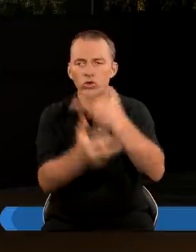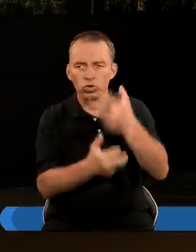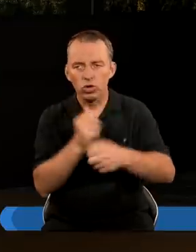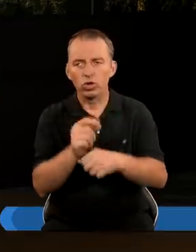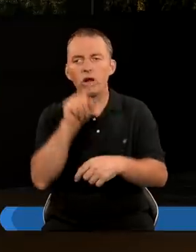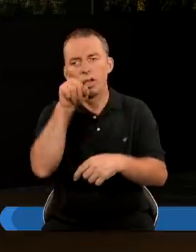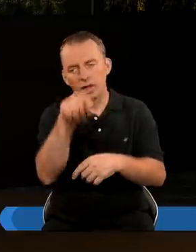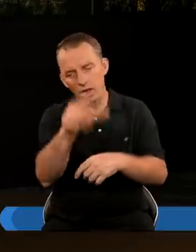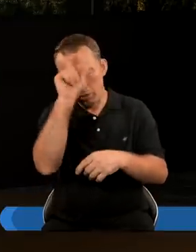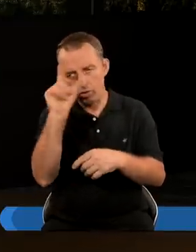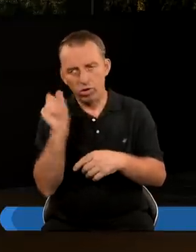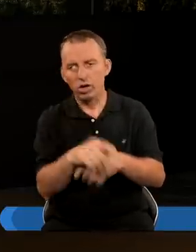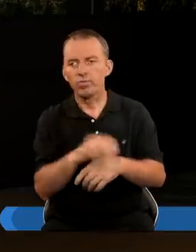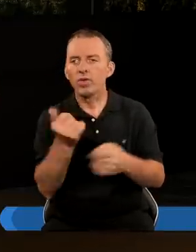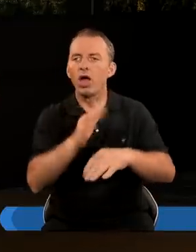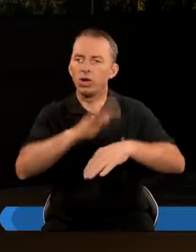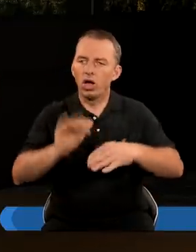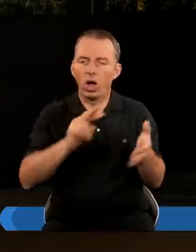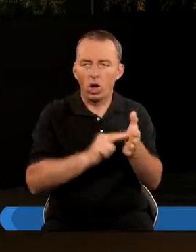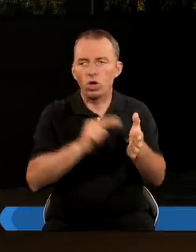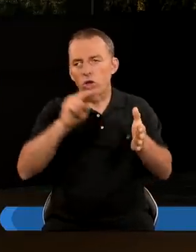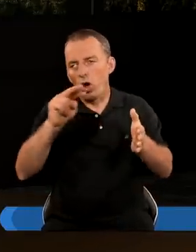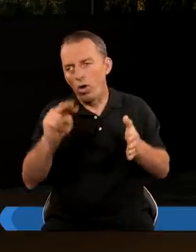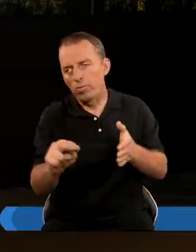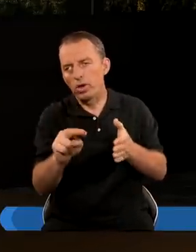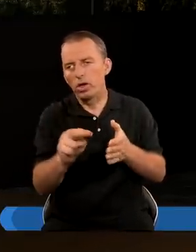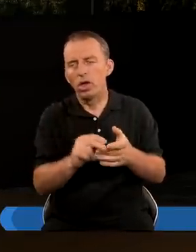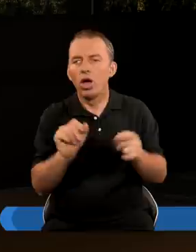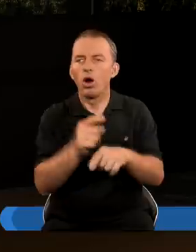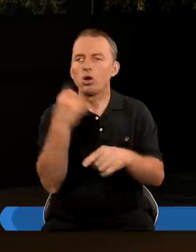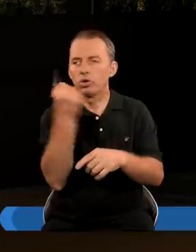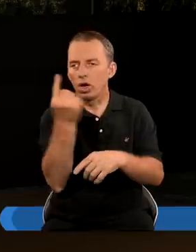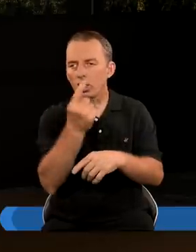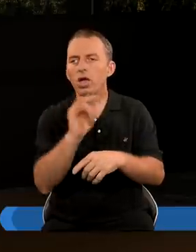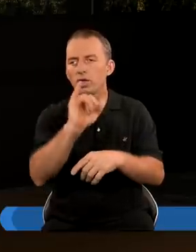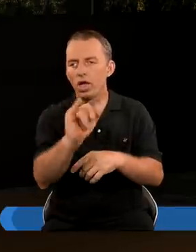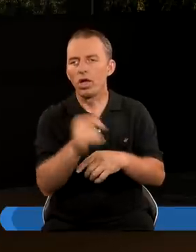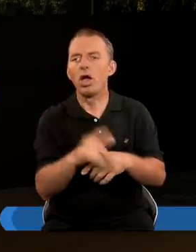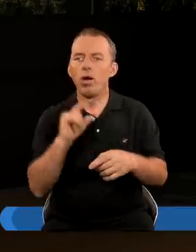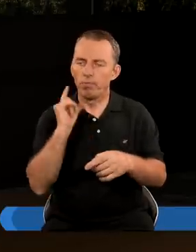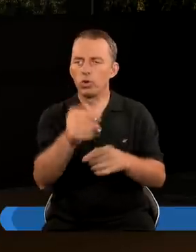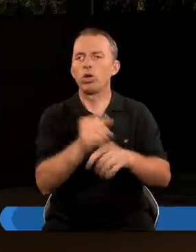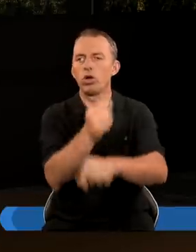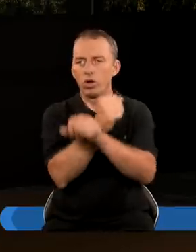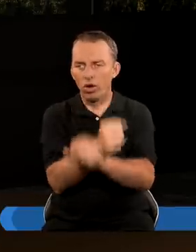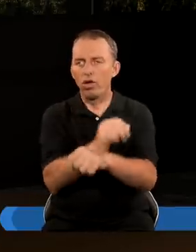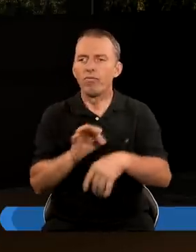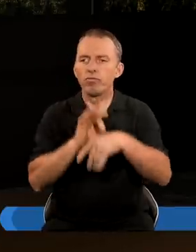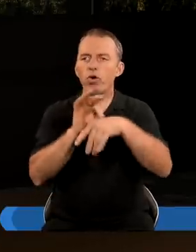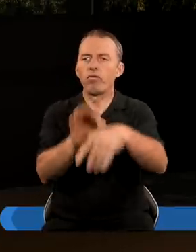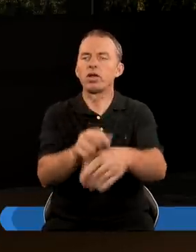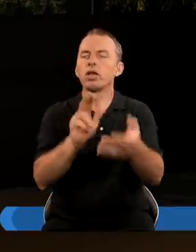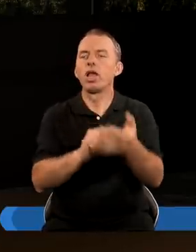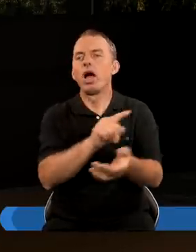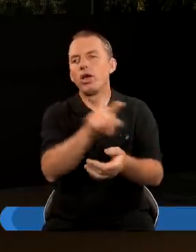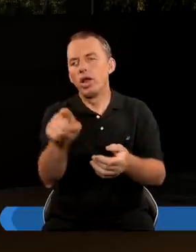czyny tego króla I za to jak naród odstąpił od służenia jemu Pójdą do niewoli Sprowadzi